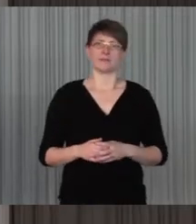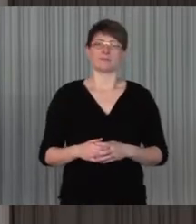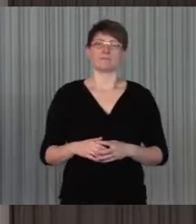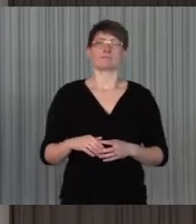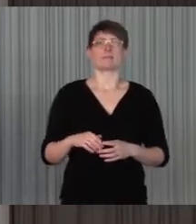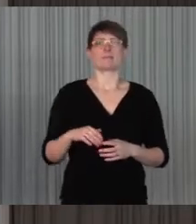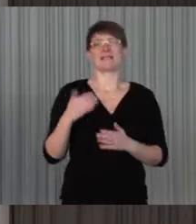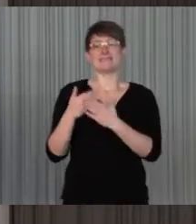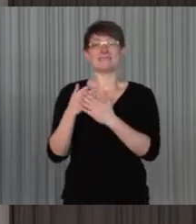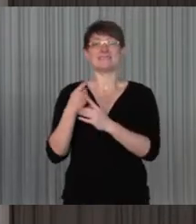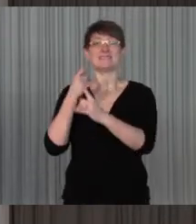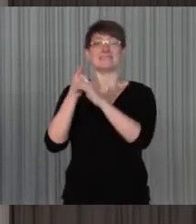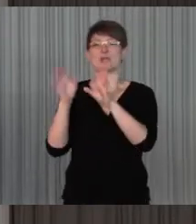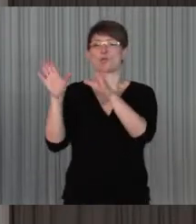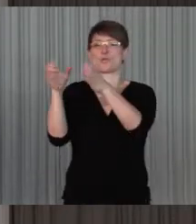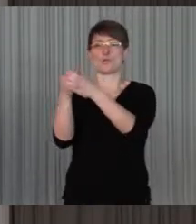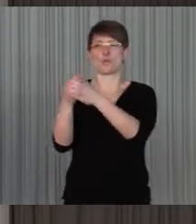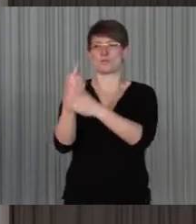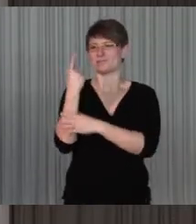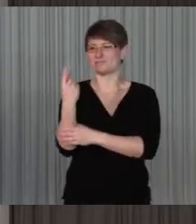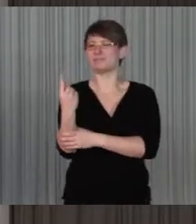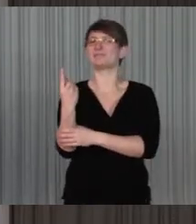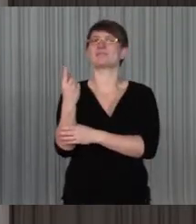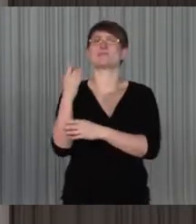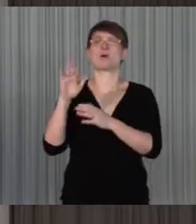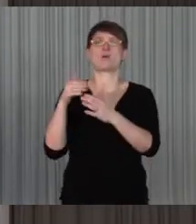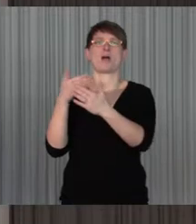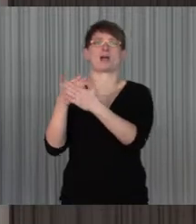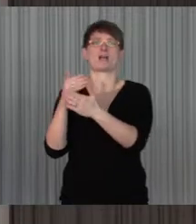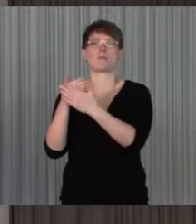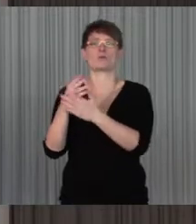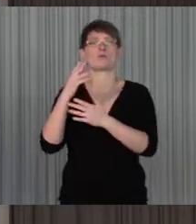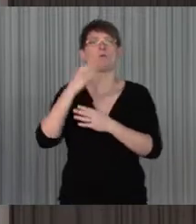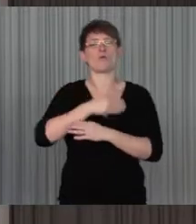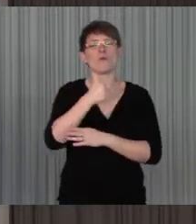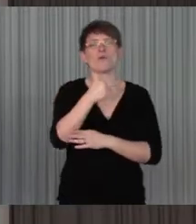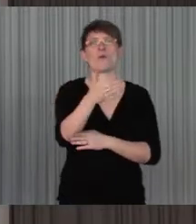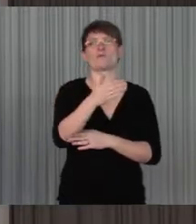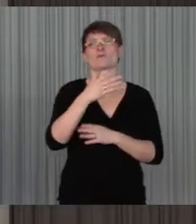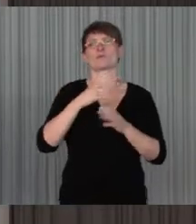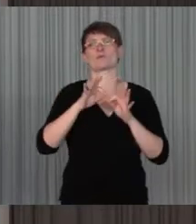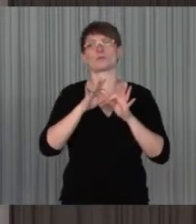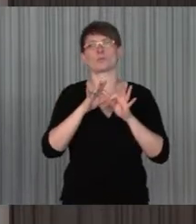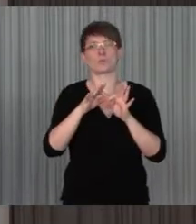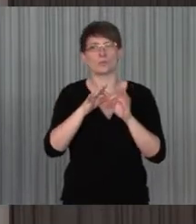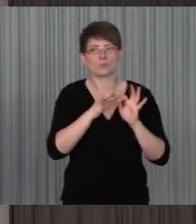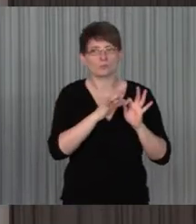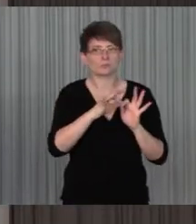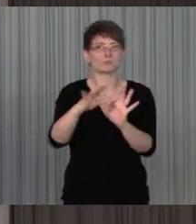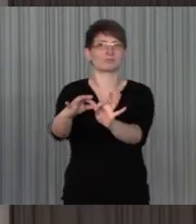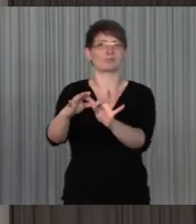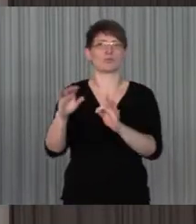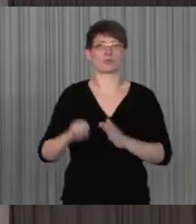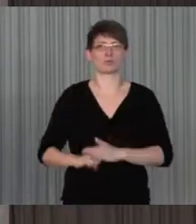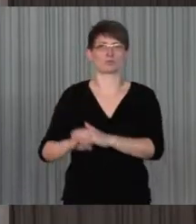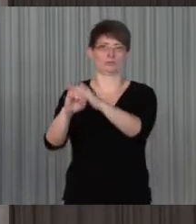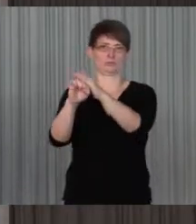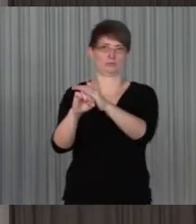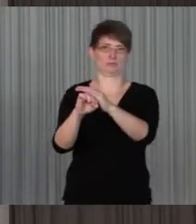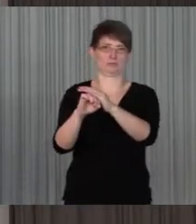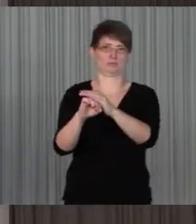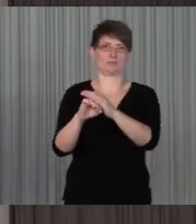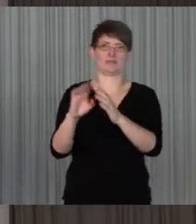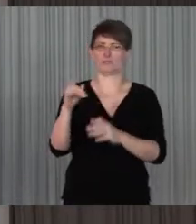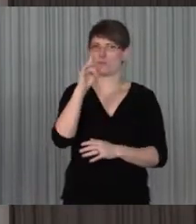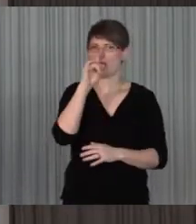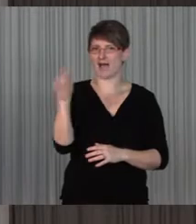Angebote braucht, die sie eben tatsächlich öfter und dauerhaft bei der Nutzung von digitalen Bildunterstützungen, da reicht eben nicht